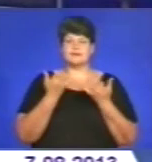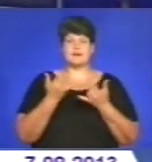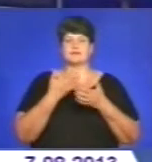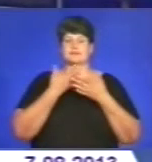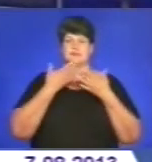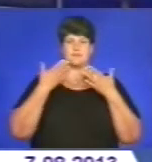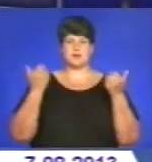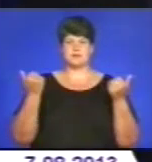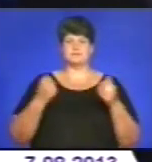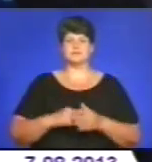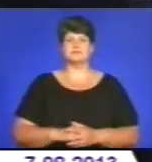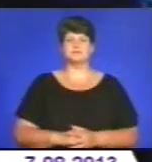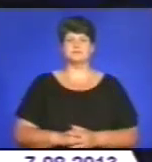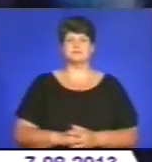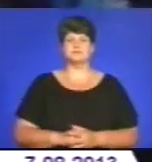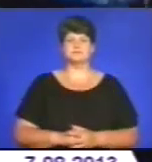у сюжеті.